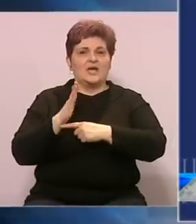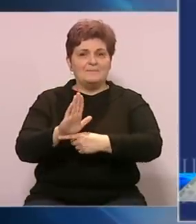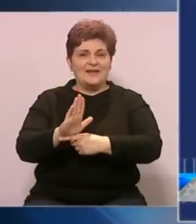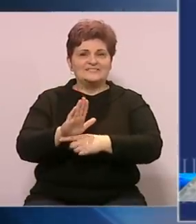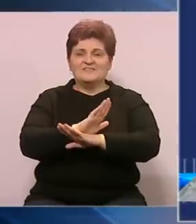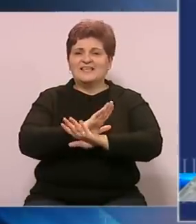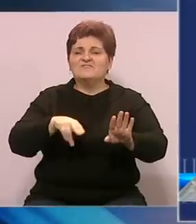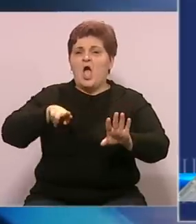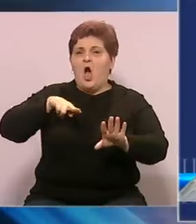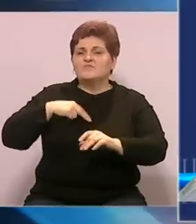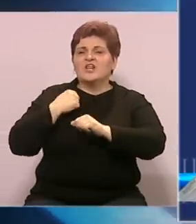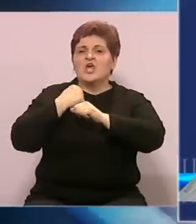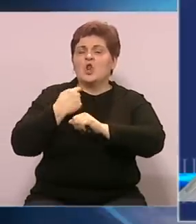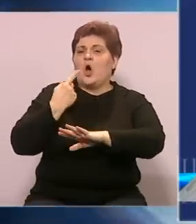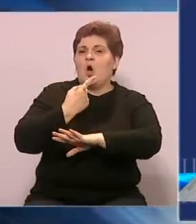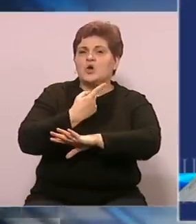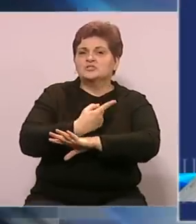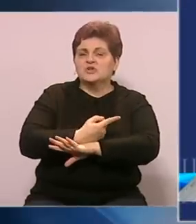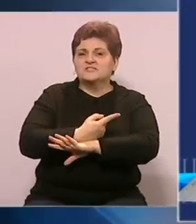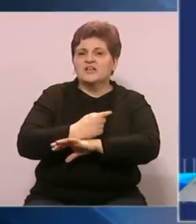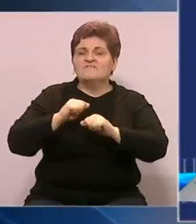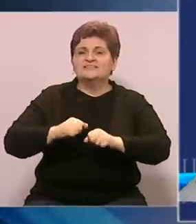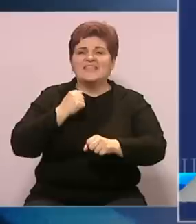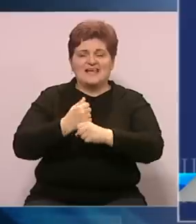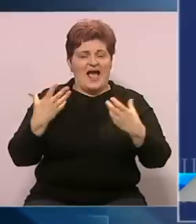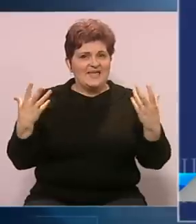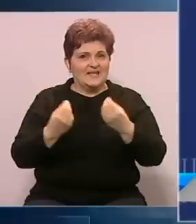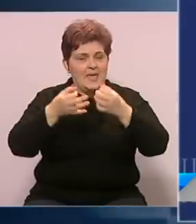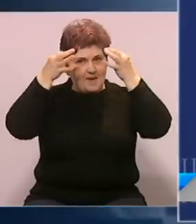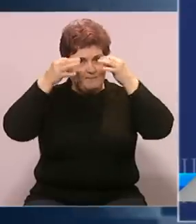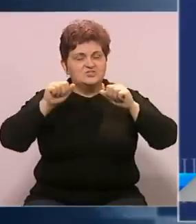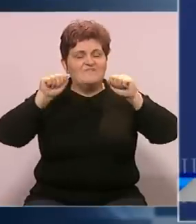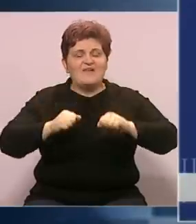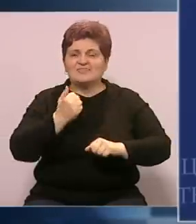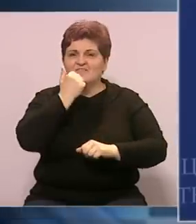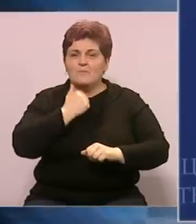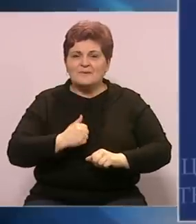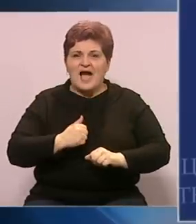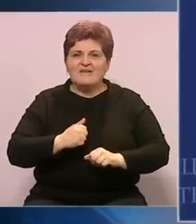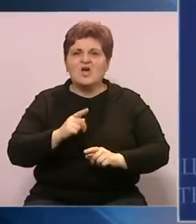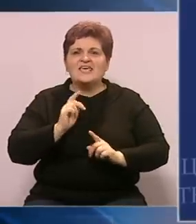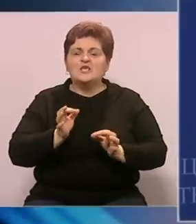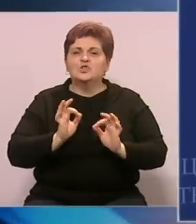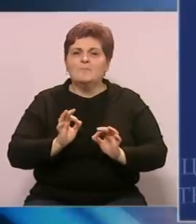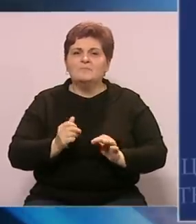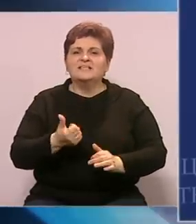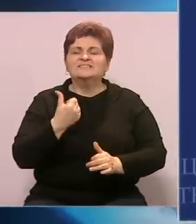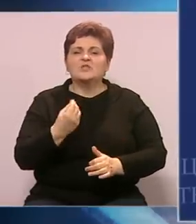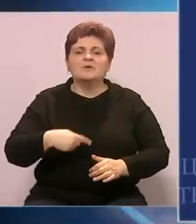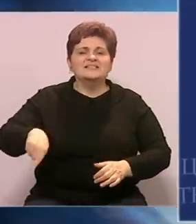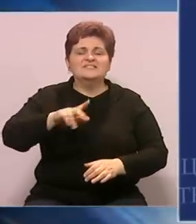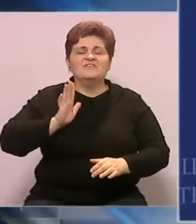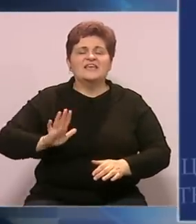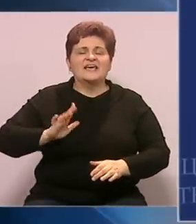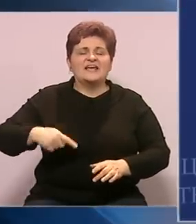poziva sve odgovorne nosioce odluka i mandata da rade zajedno, poštuju vladavinu prava i djeluju konstruktivno za dobrobit svih